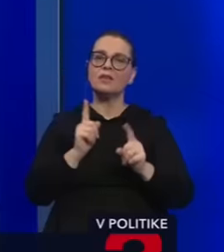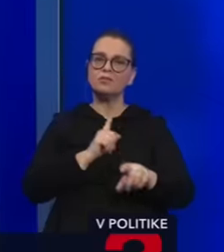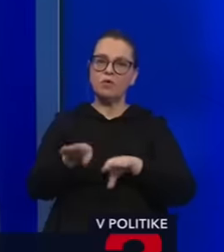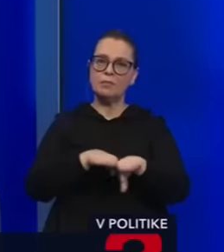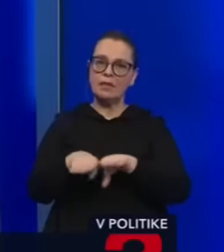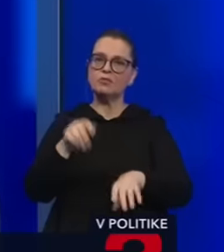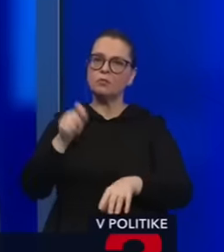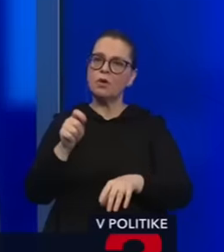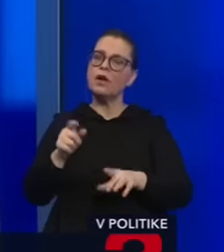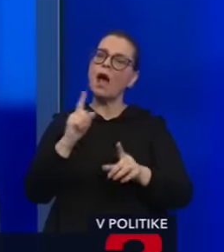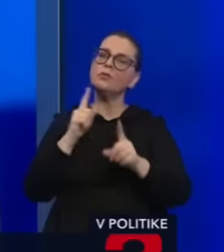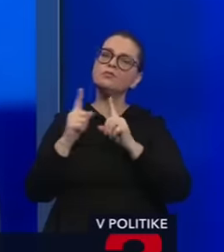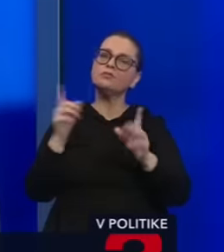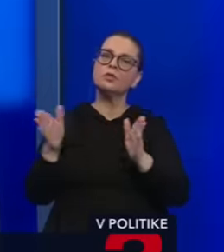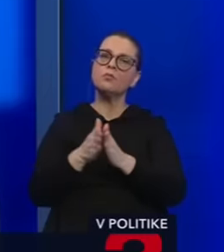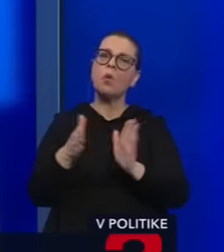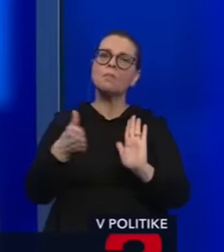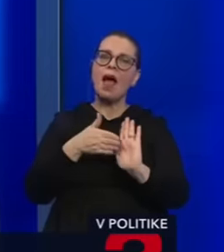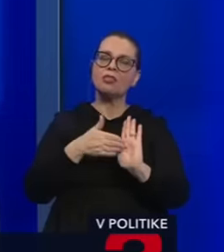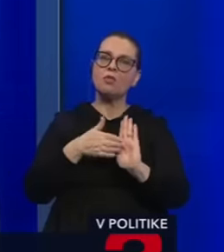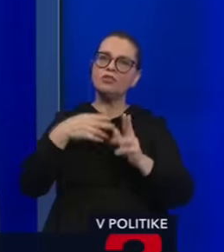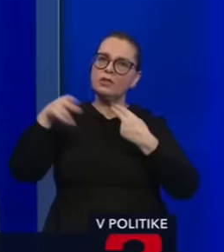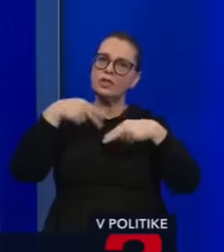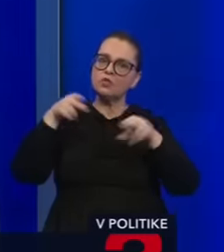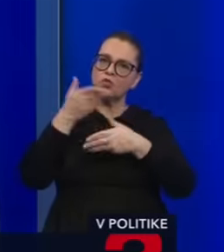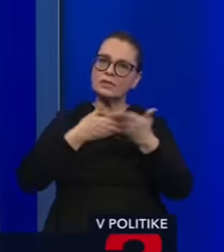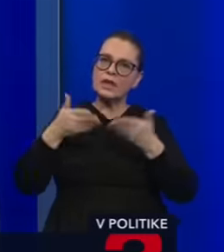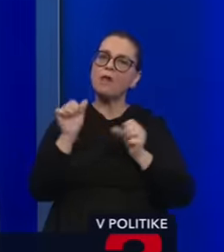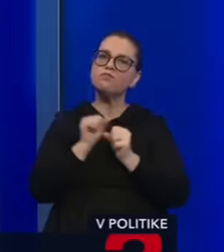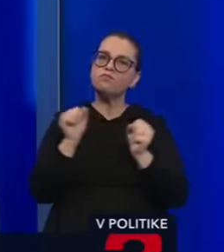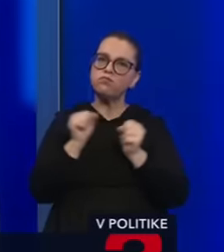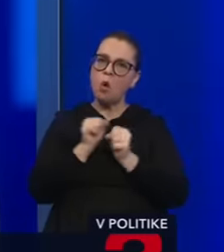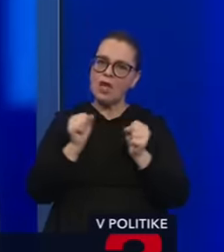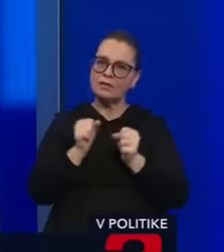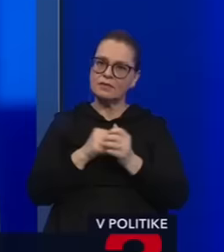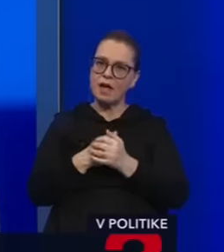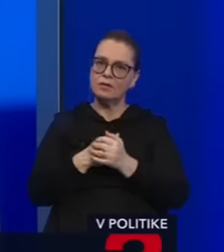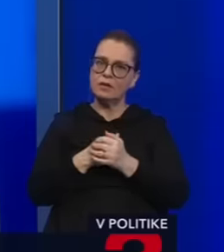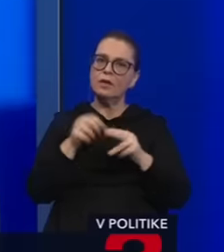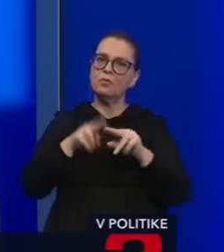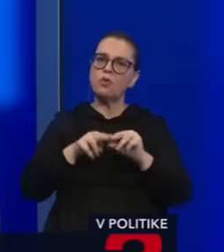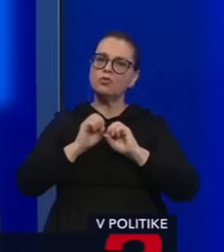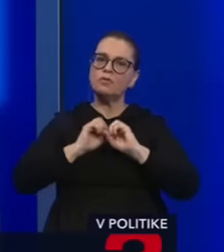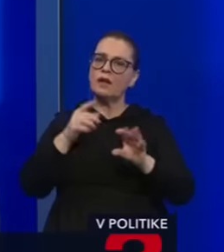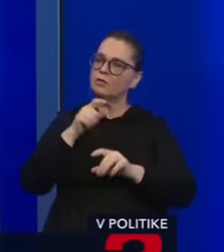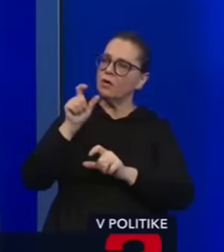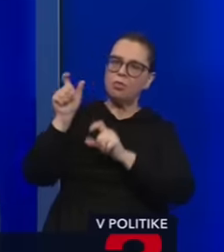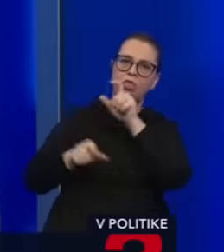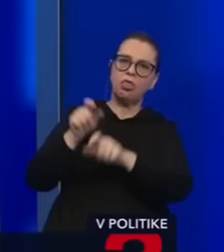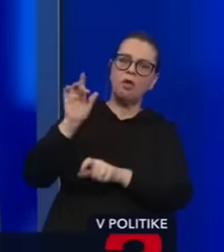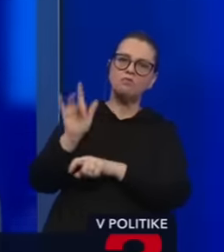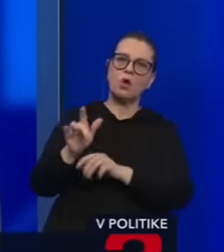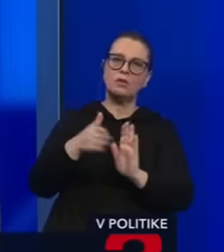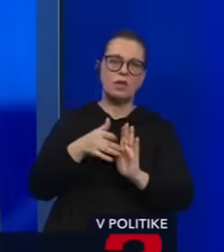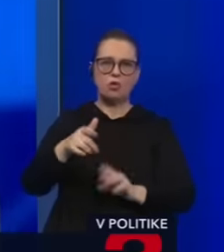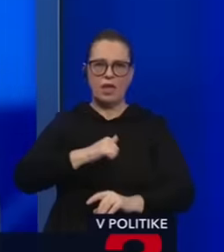a poslancom, aby s Matovičom chodili do diskusie a boja sa s ním chodíť do diskusii. Potom v reláciách hovoria o Matovičovi. Toto je podľa mňa